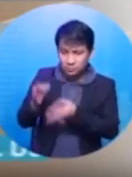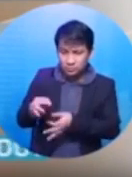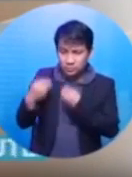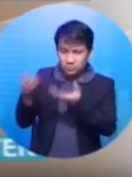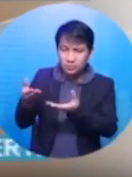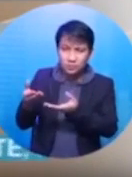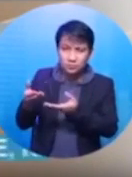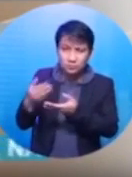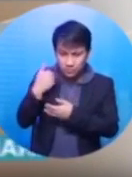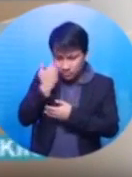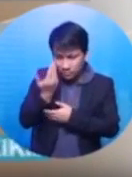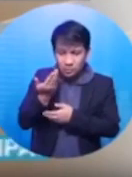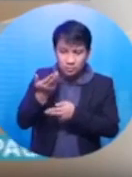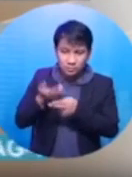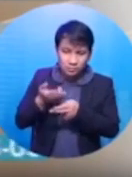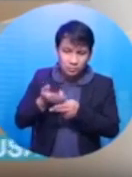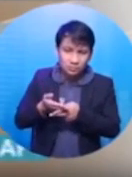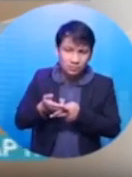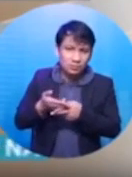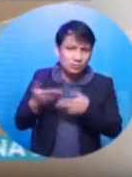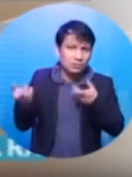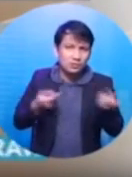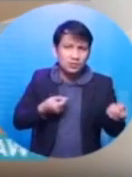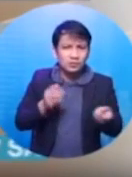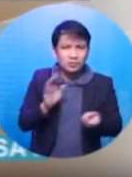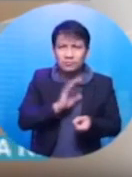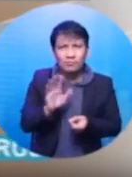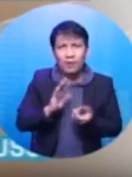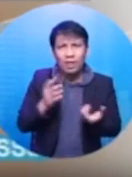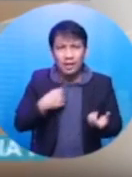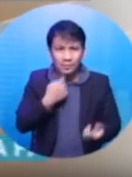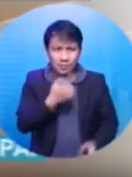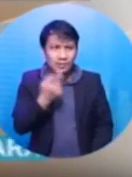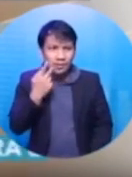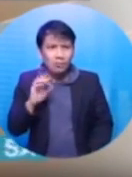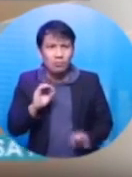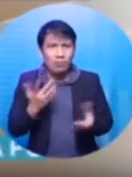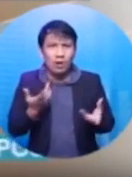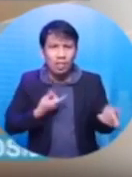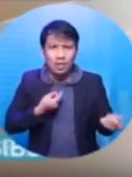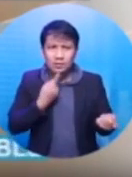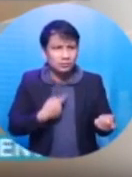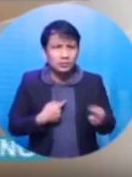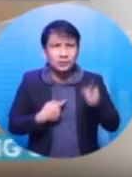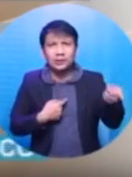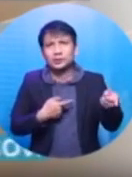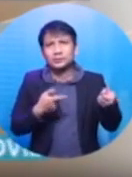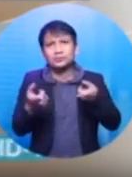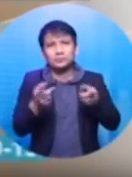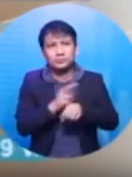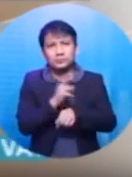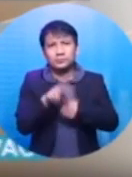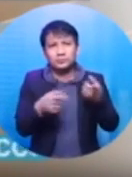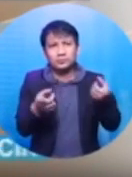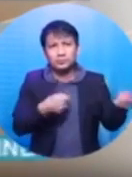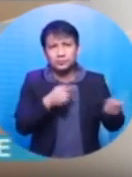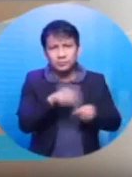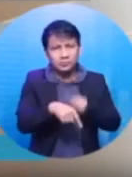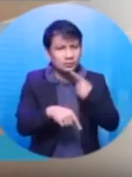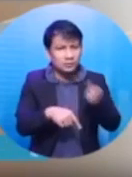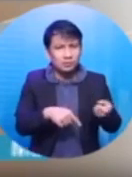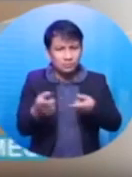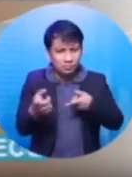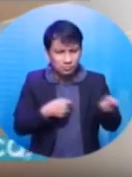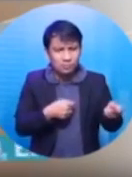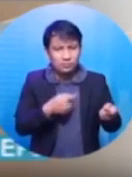yung pangalan ng pamilya. Ano po? Wala po akong ginagawa sa kanya, sir. Siya po nagbigay ng kahiyan. Bigla niya po ako sinabihan, po k** at